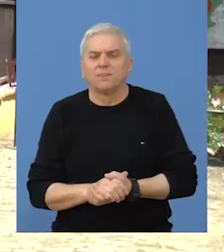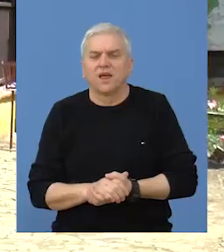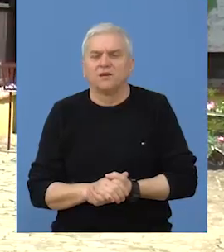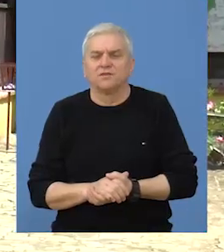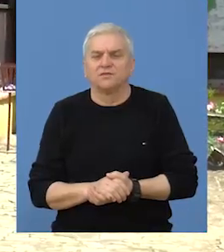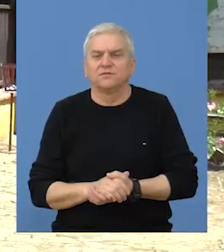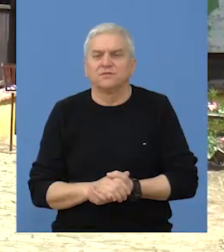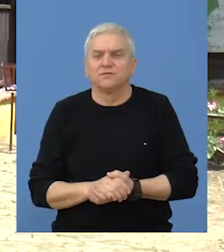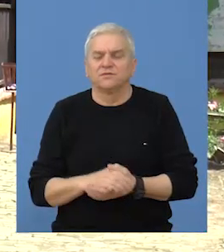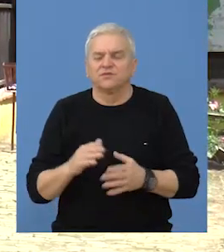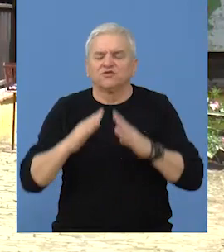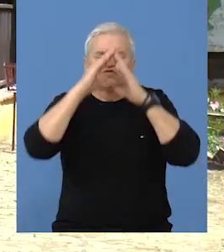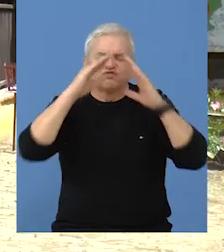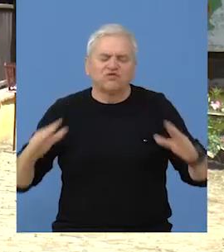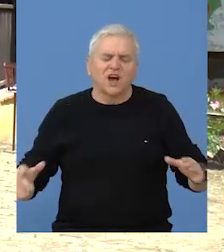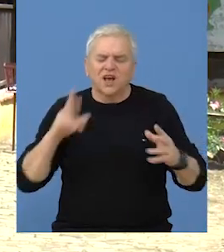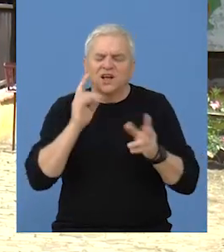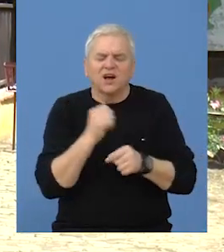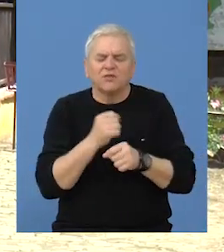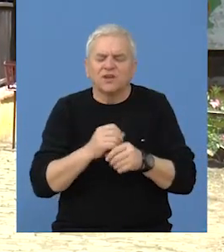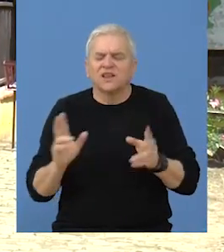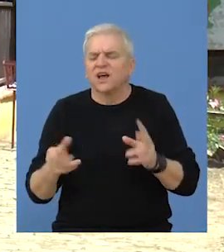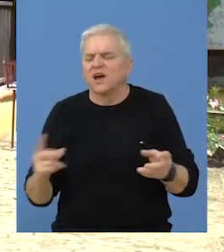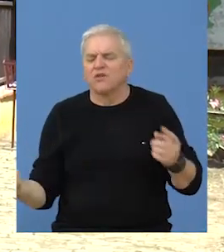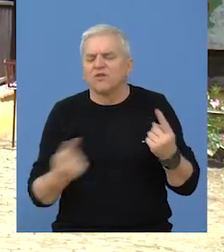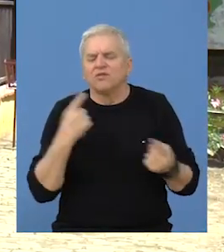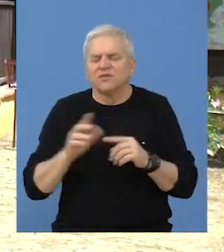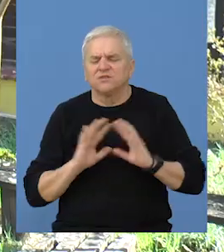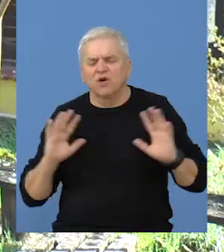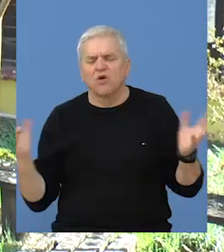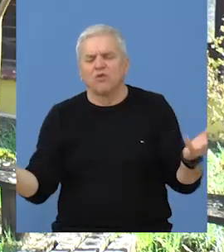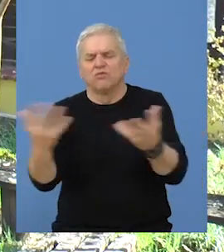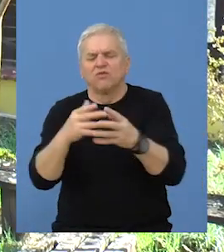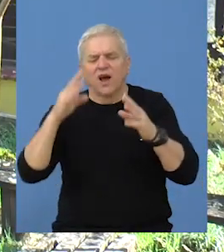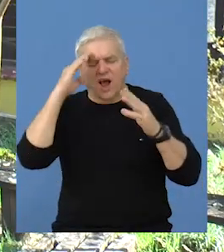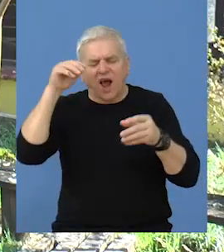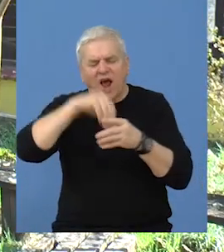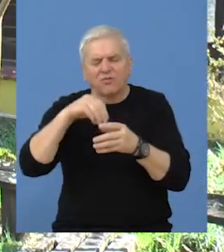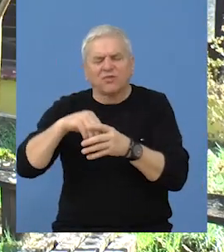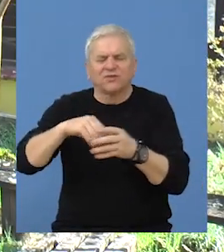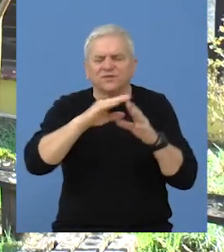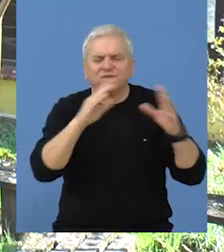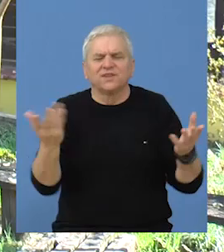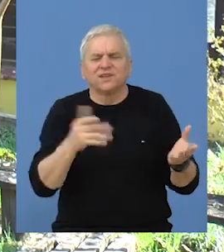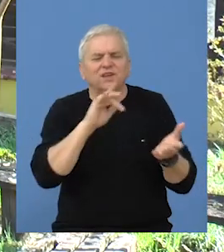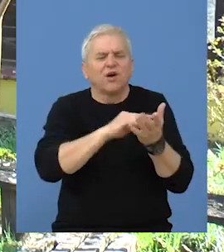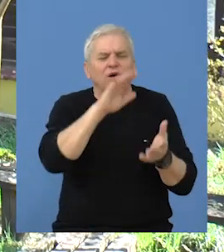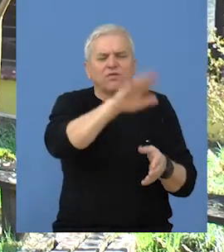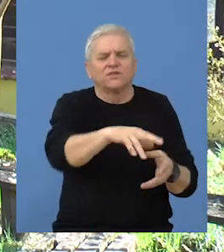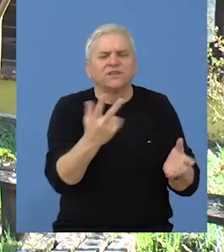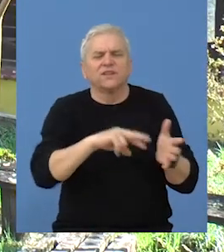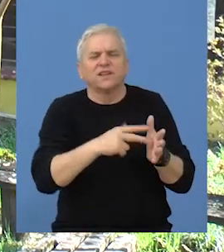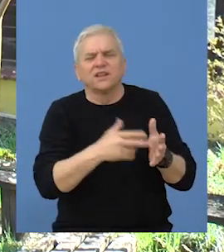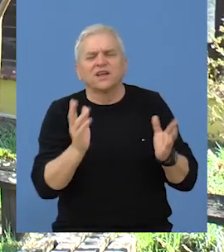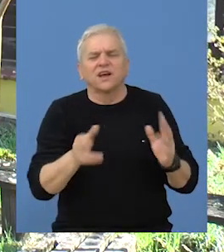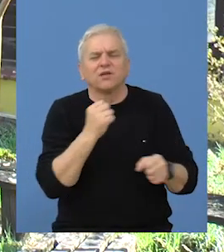pa ovaj zatim dizanje šatora okolnosti dizanja tabora oajkampova gde postavljati